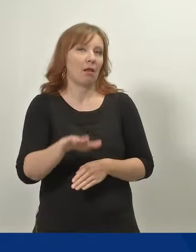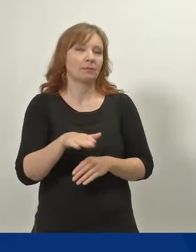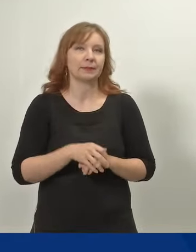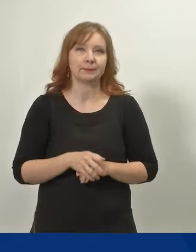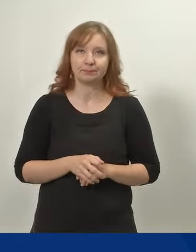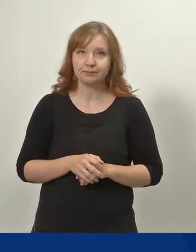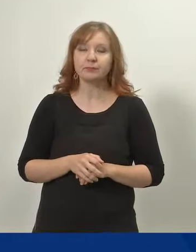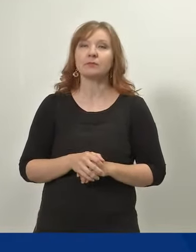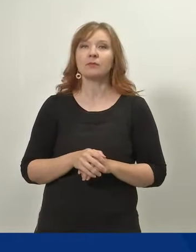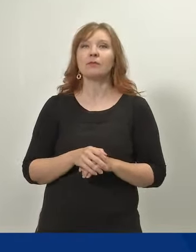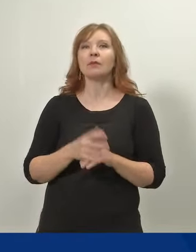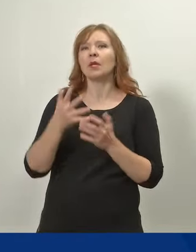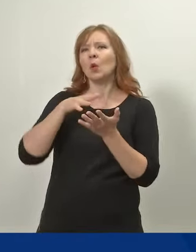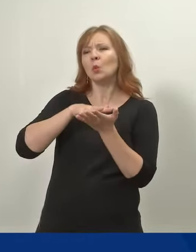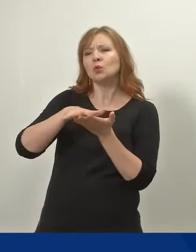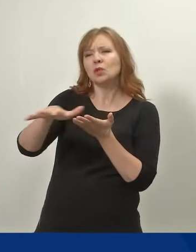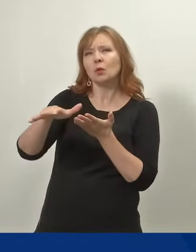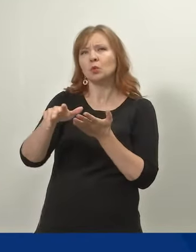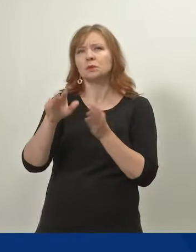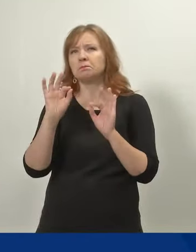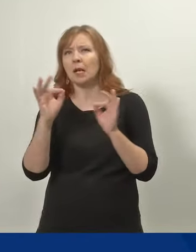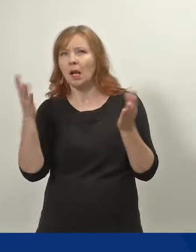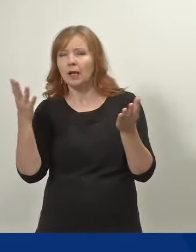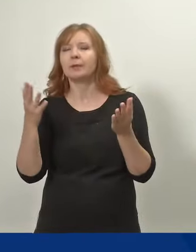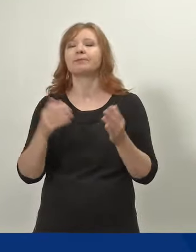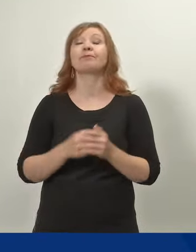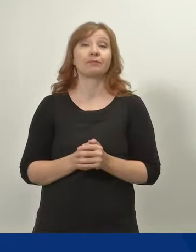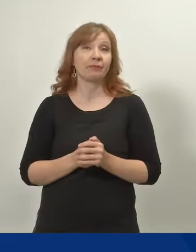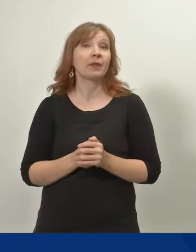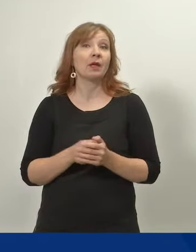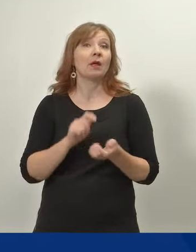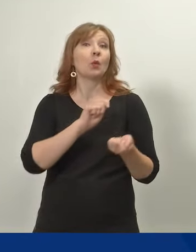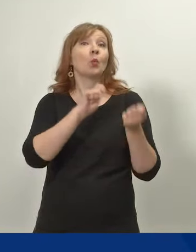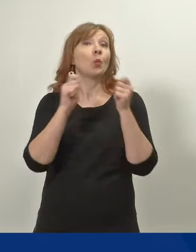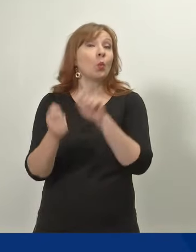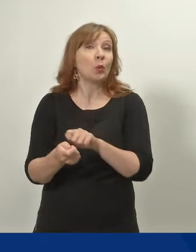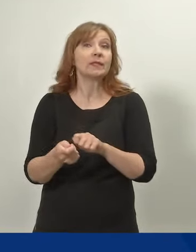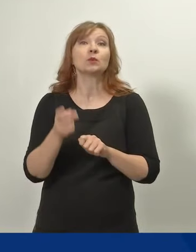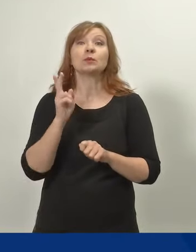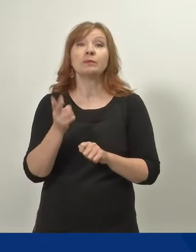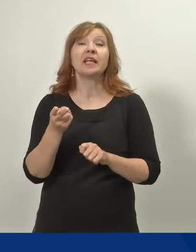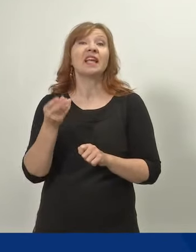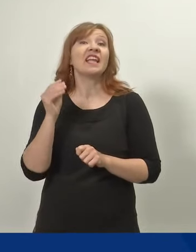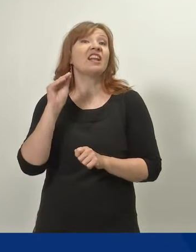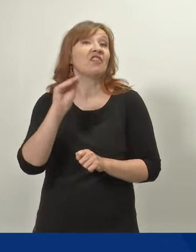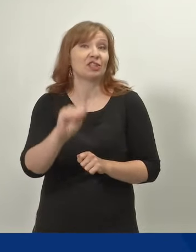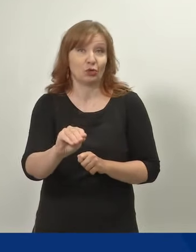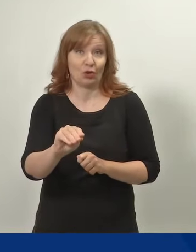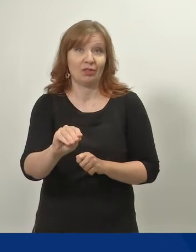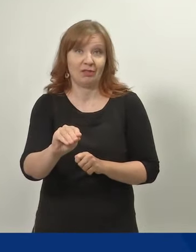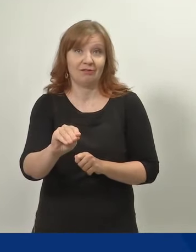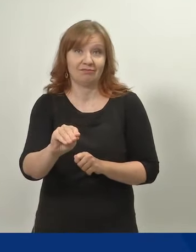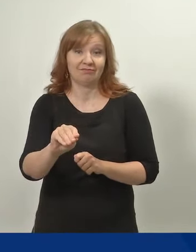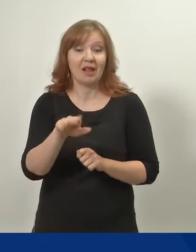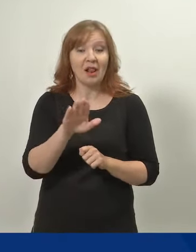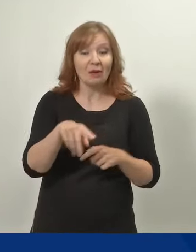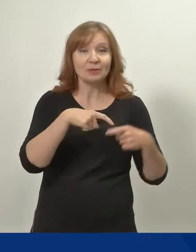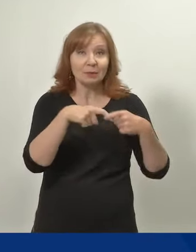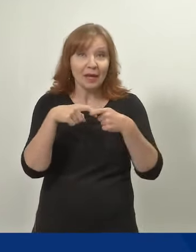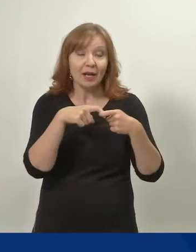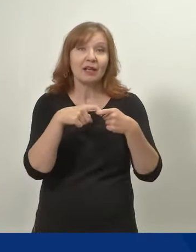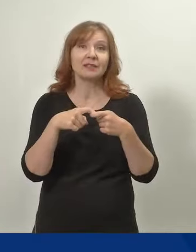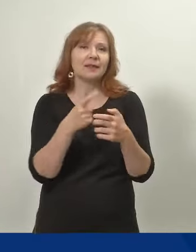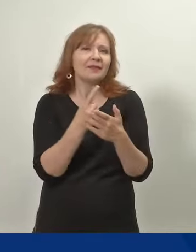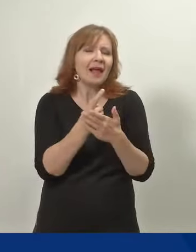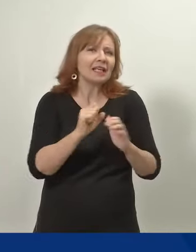Kustannuksista seuraavana muutama sana. Uudistus on investointi lapsiperheisiin ja tärkeisiin